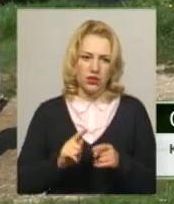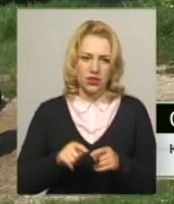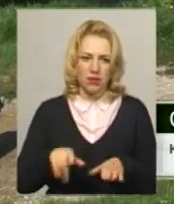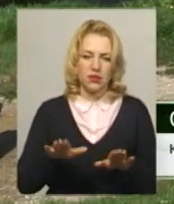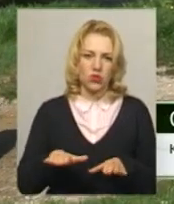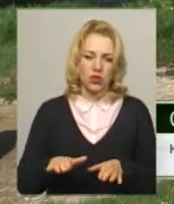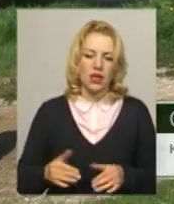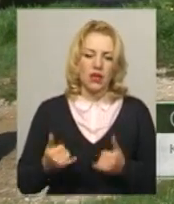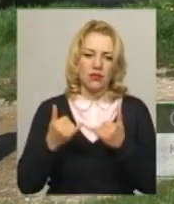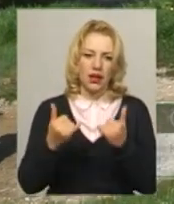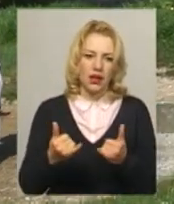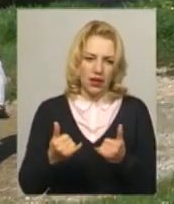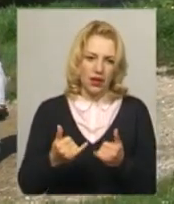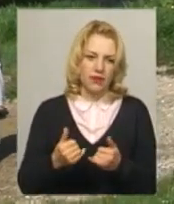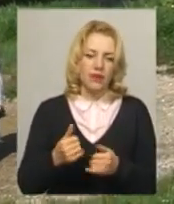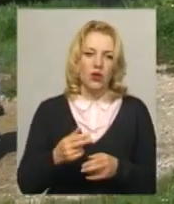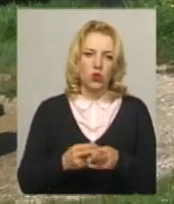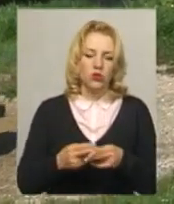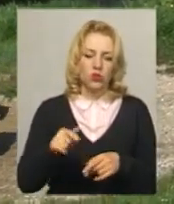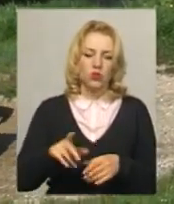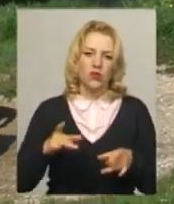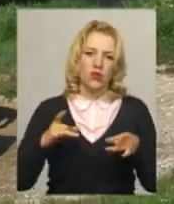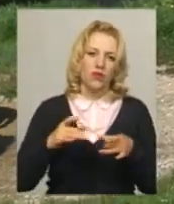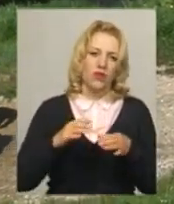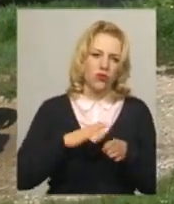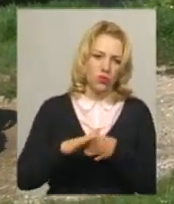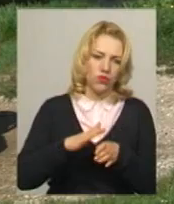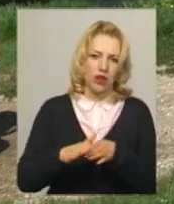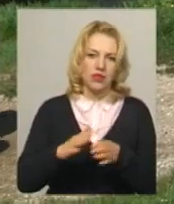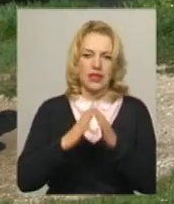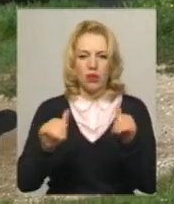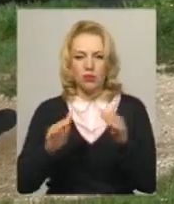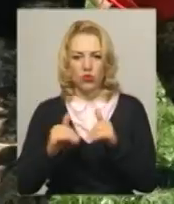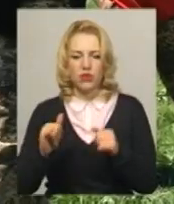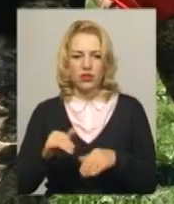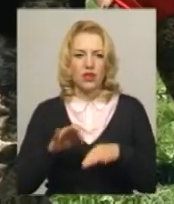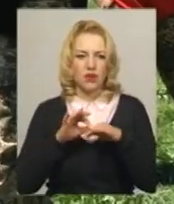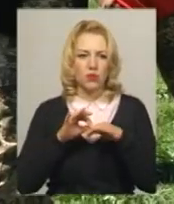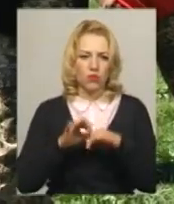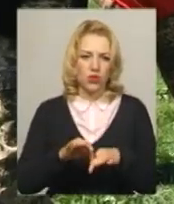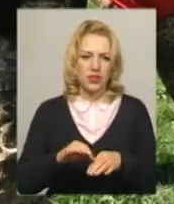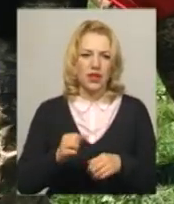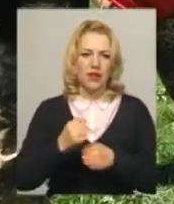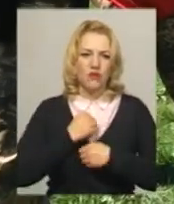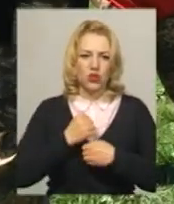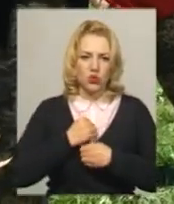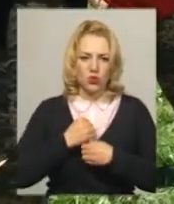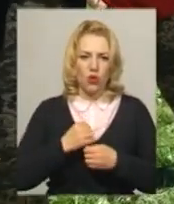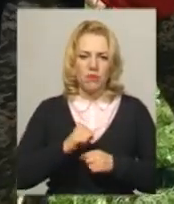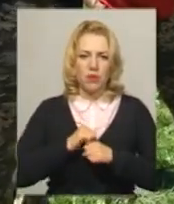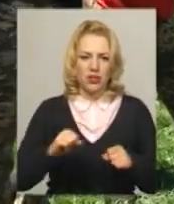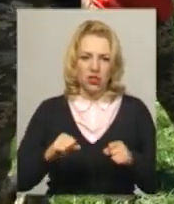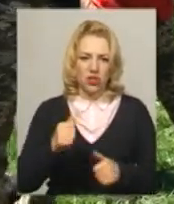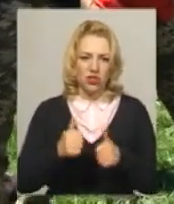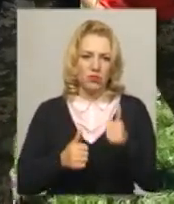зона для дунаєвчан. Тут на свята відбуваються табурування, а також проводяться військово-патріотичні змагання для юнаків та дівчат.